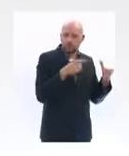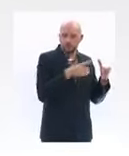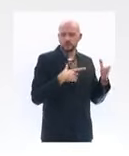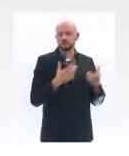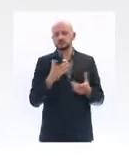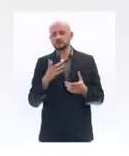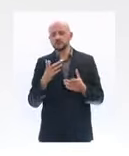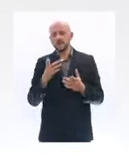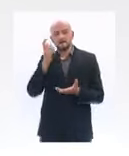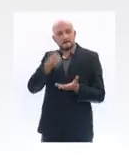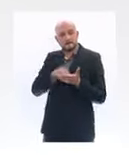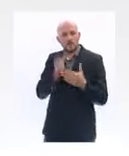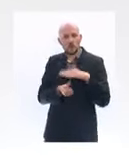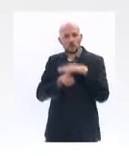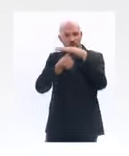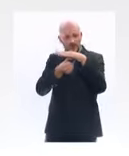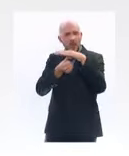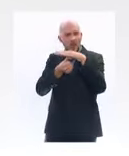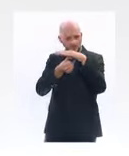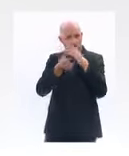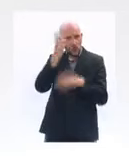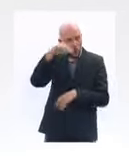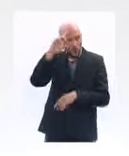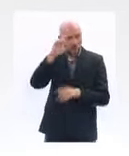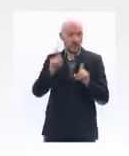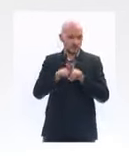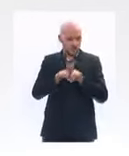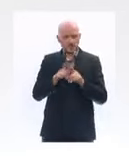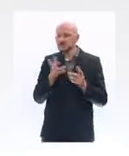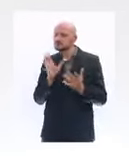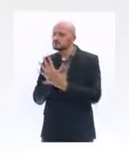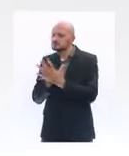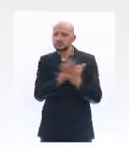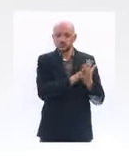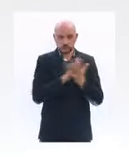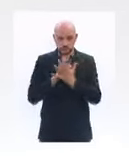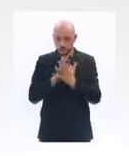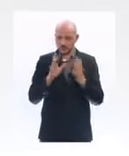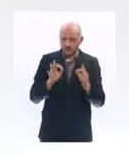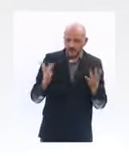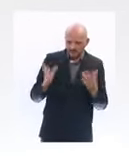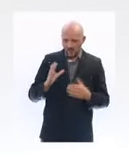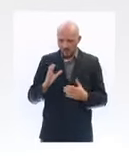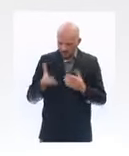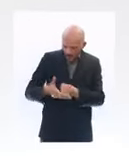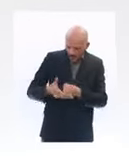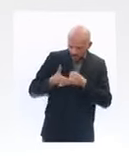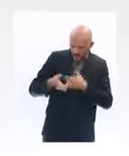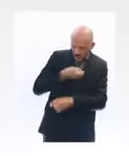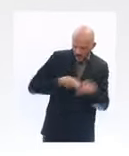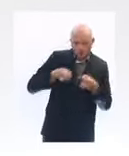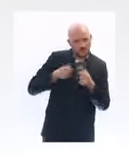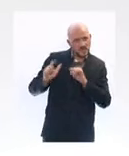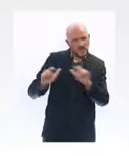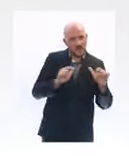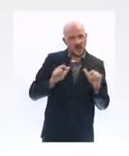centrale européenne Christine Lagarde, afin de m'assurer du soutien européen à notre économie et de faire le point sur la